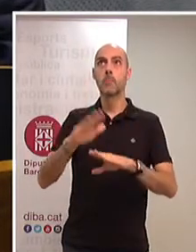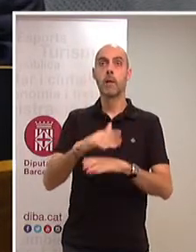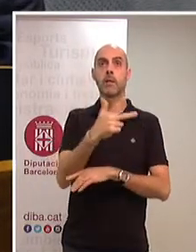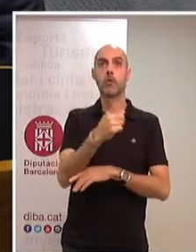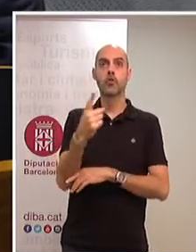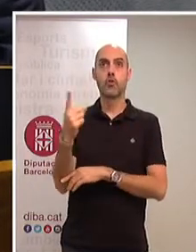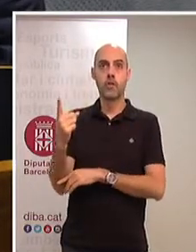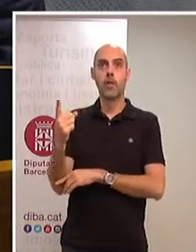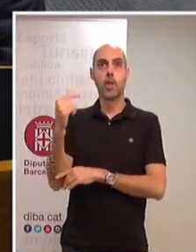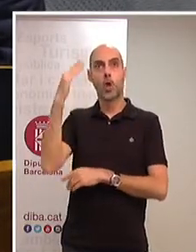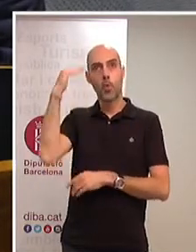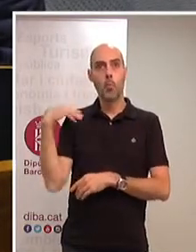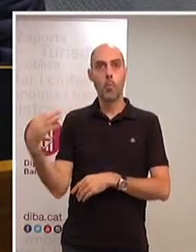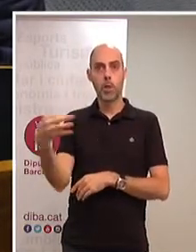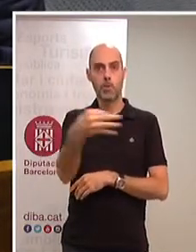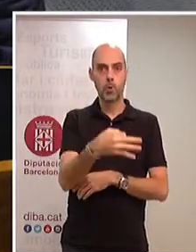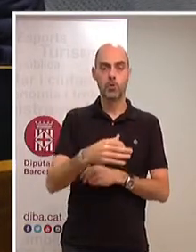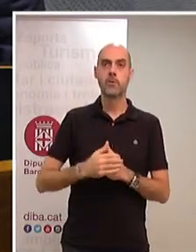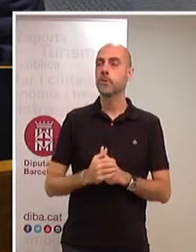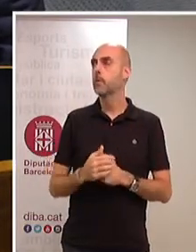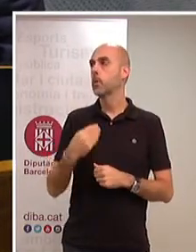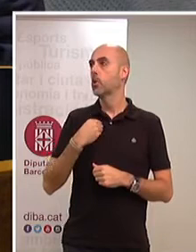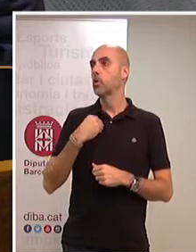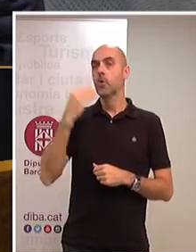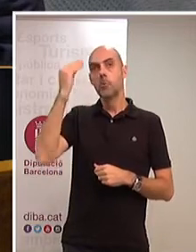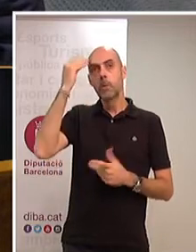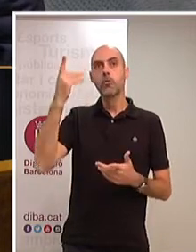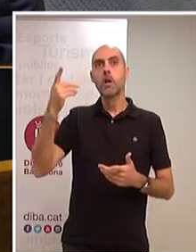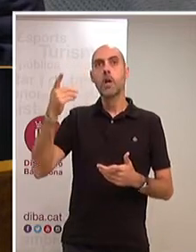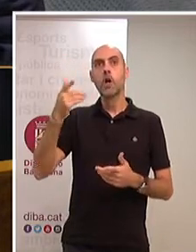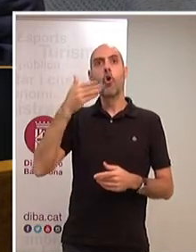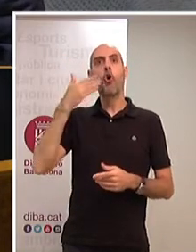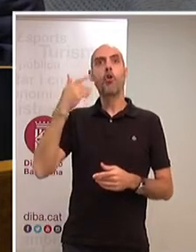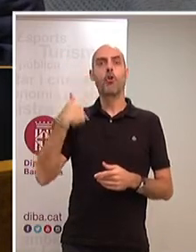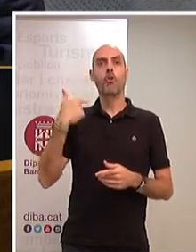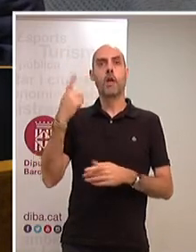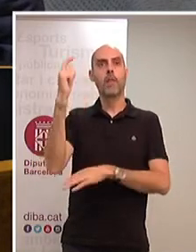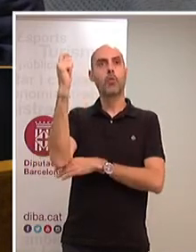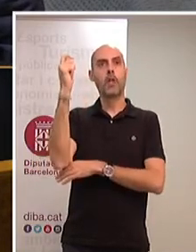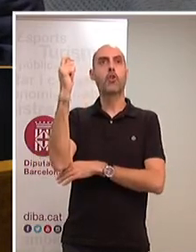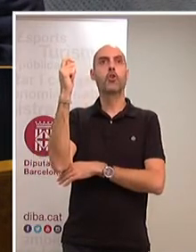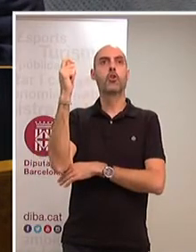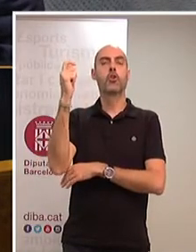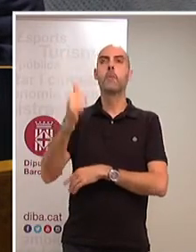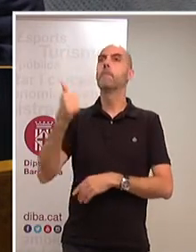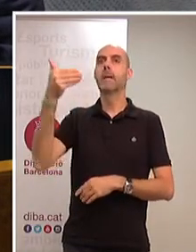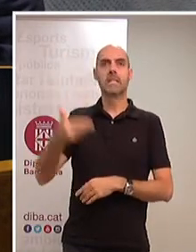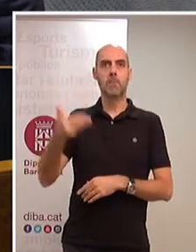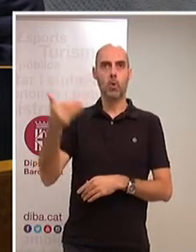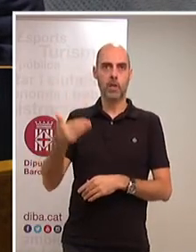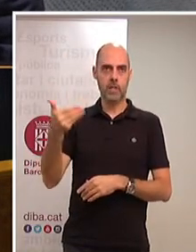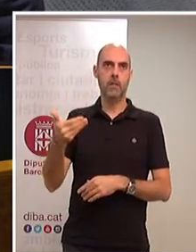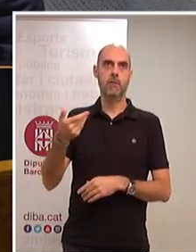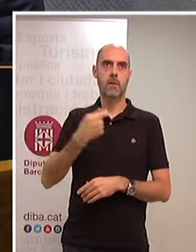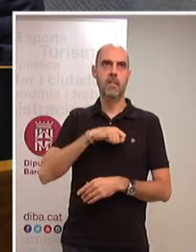municipis, que ha tenido el honor de presidir la Diputació Provincial més important d'Espanya, que és la Diputació de